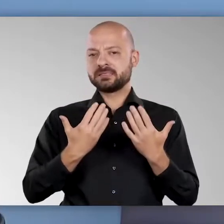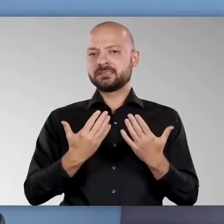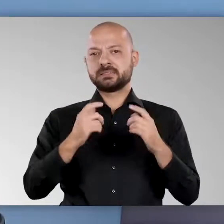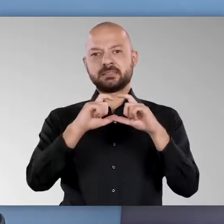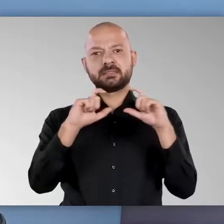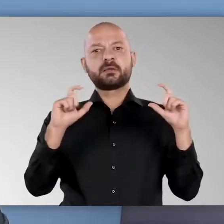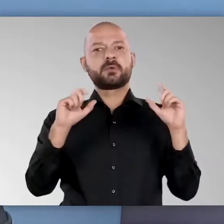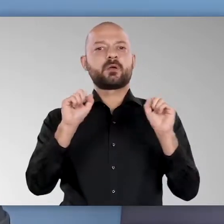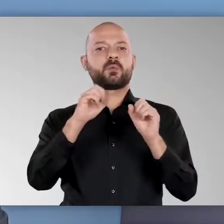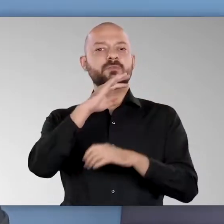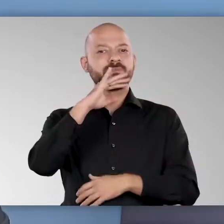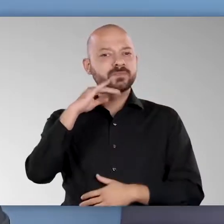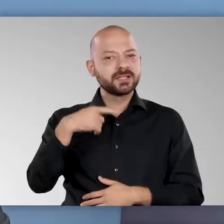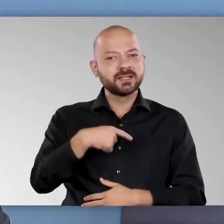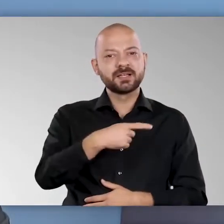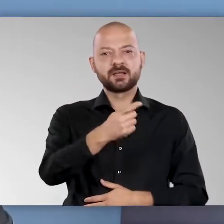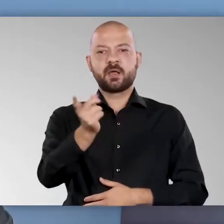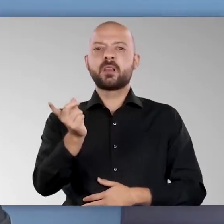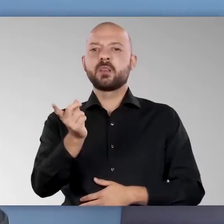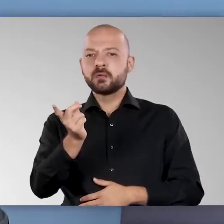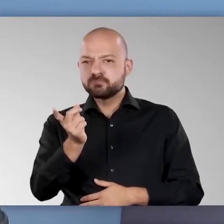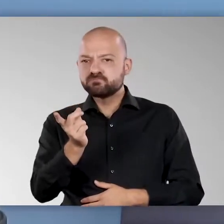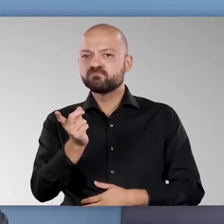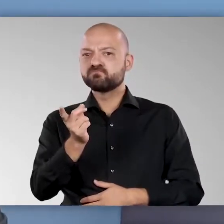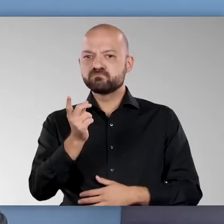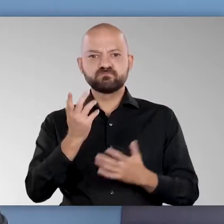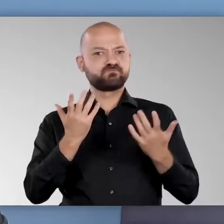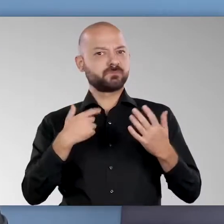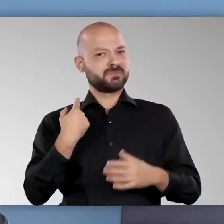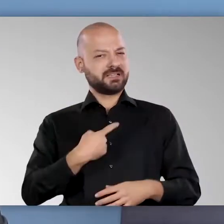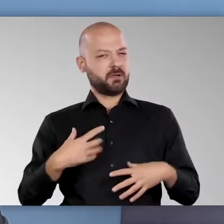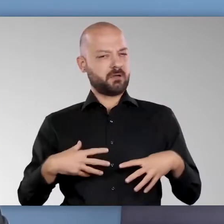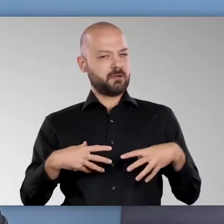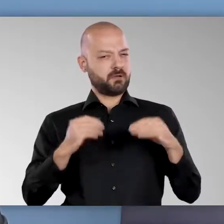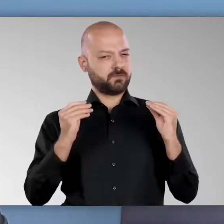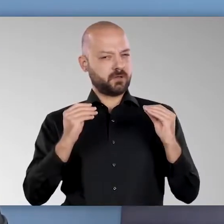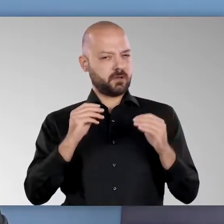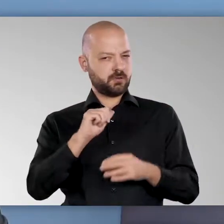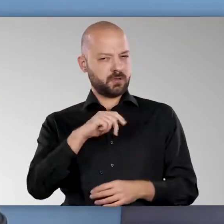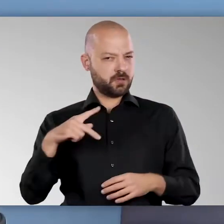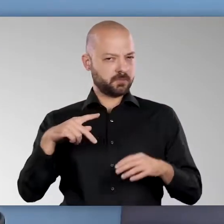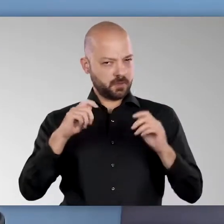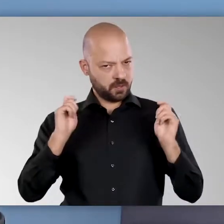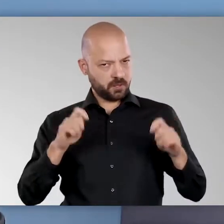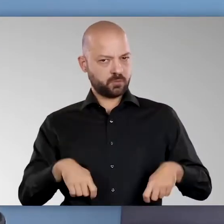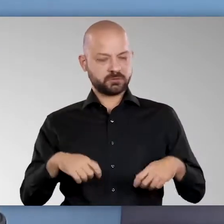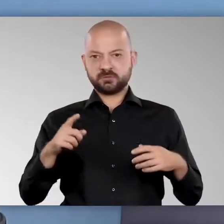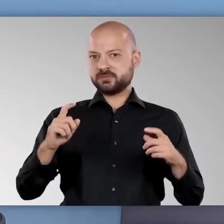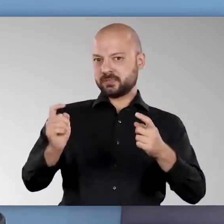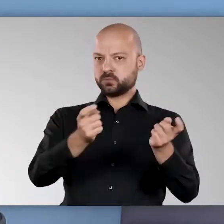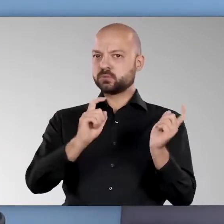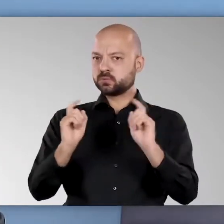Die Zahlen, die wir, ein Thema, was sehr viele, nachdem wir die Corona-Warn-App gestartet haben,